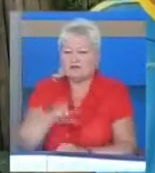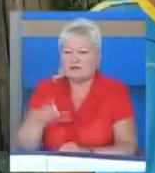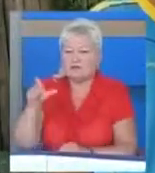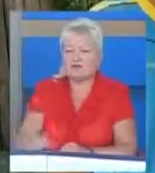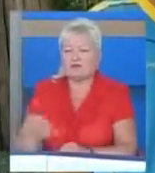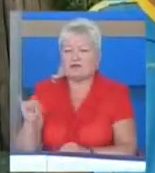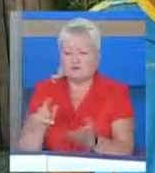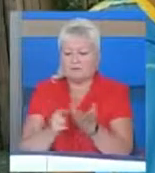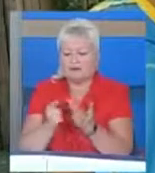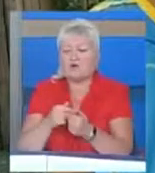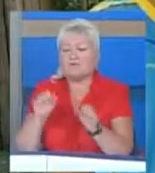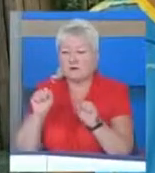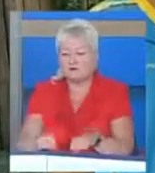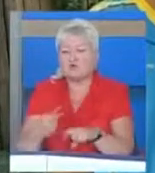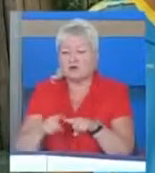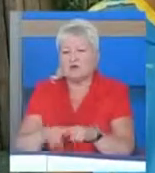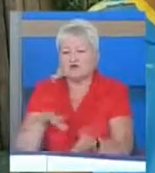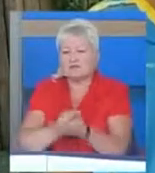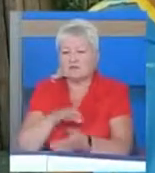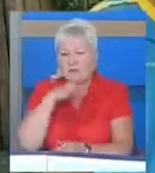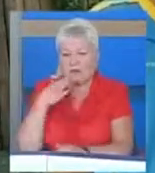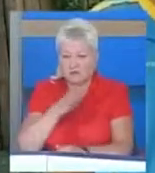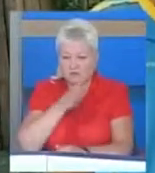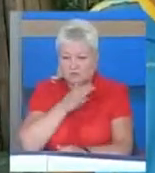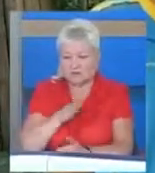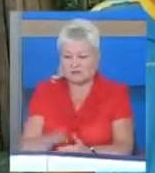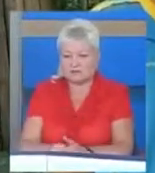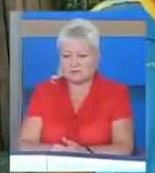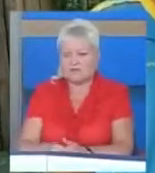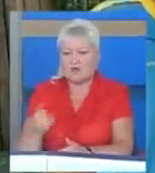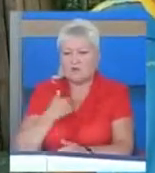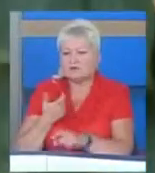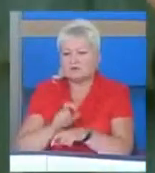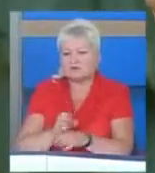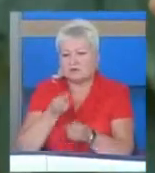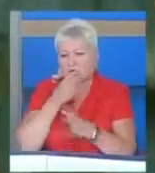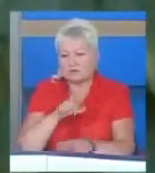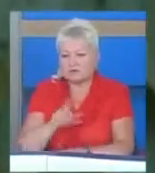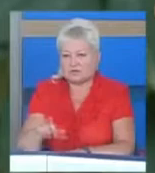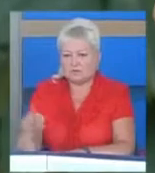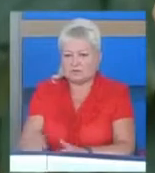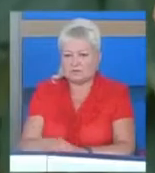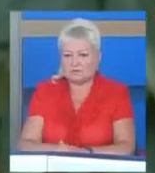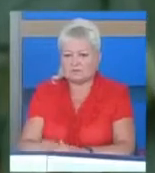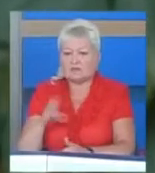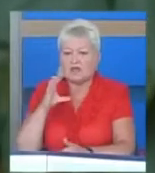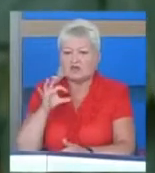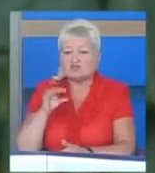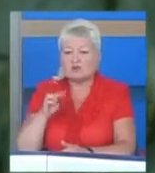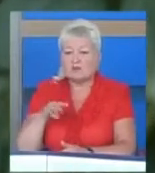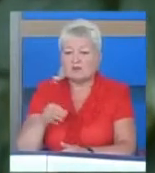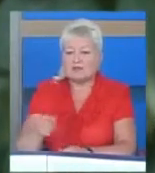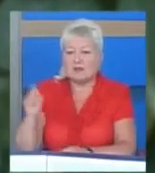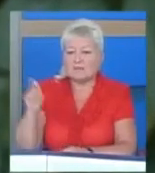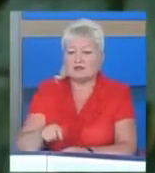Перераховувати їх я можу, це довго, це займе багато часу. Нас оточують хороші люди. Соломія приїхала з